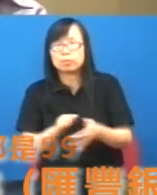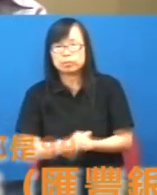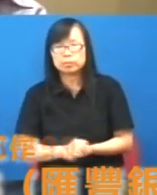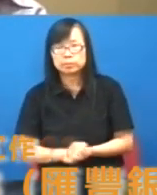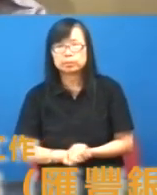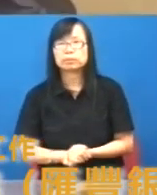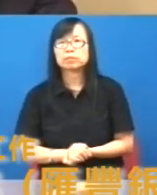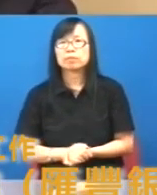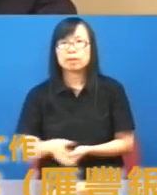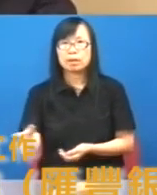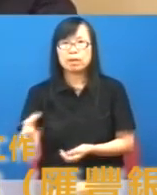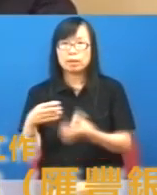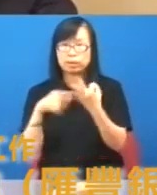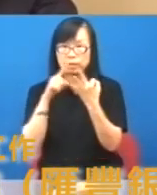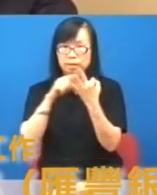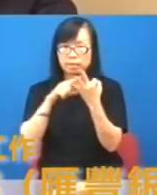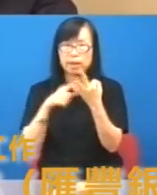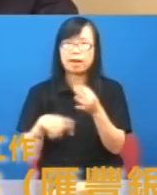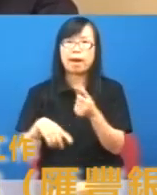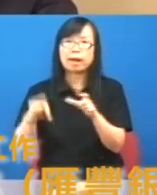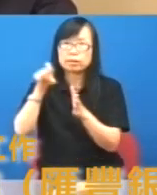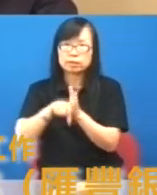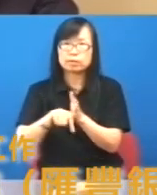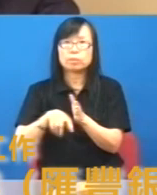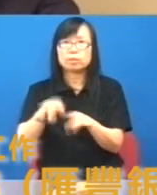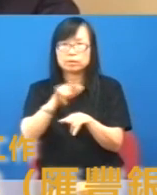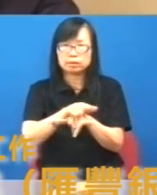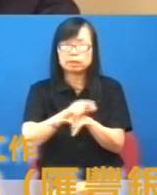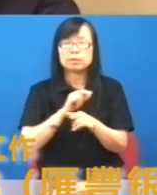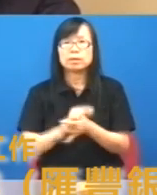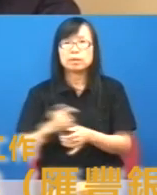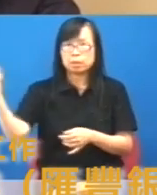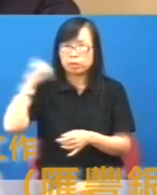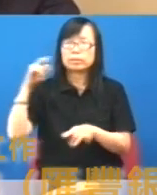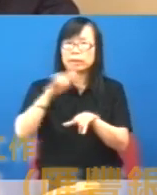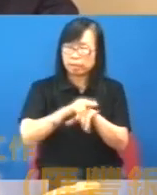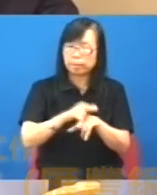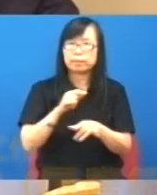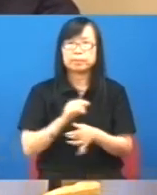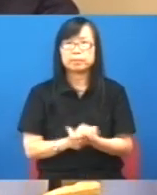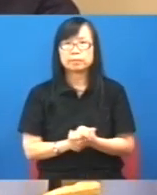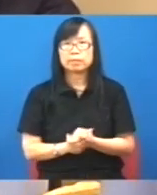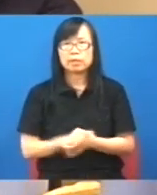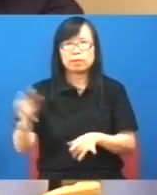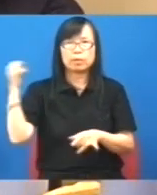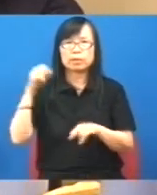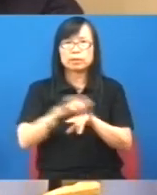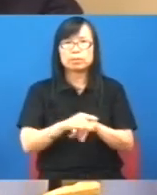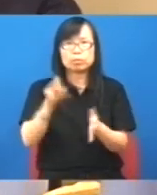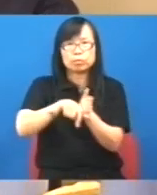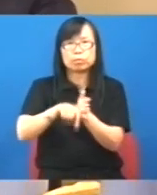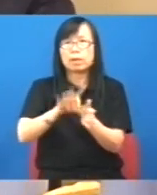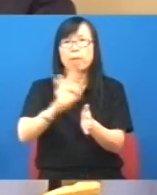現在我們三大支柱儲蓄、縱緩加強積金他也好像說強積金雞稅那麼多儲蓄一定沒有